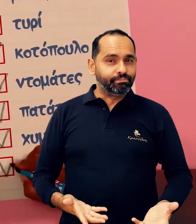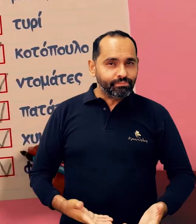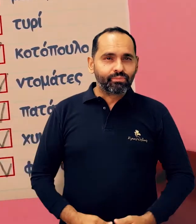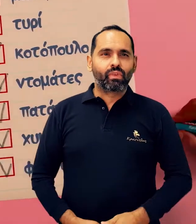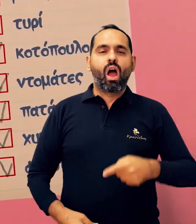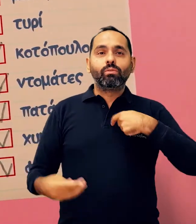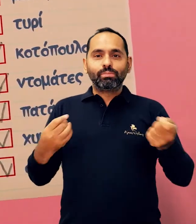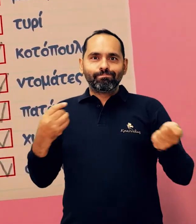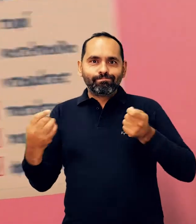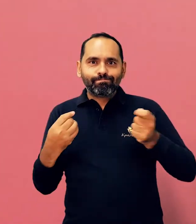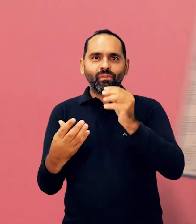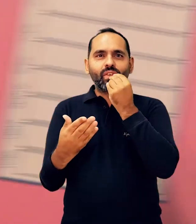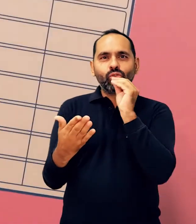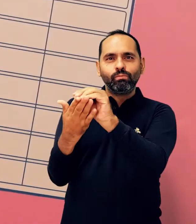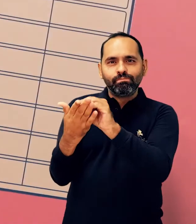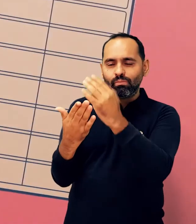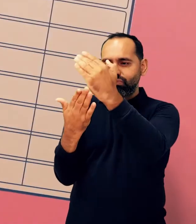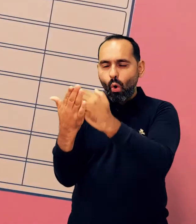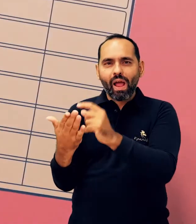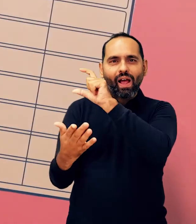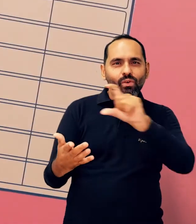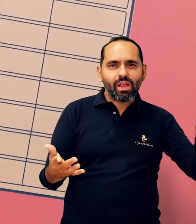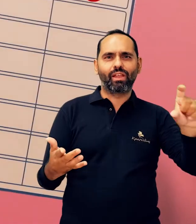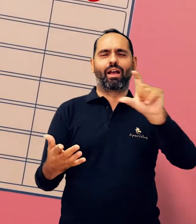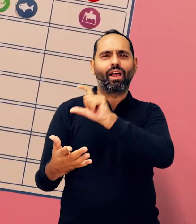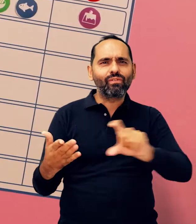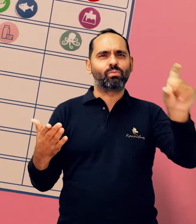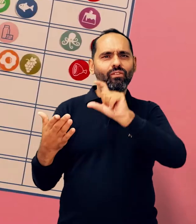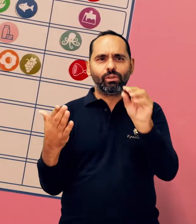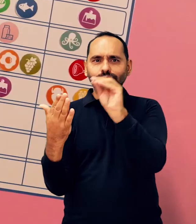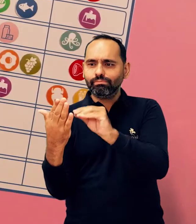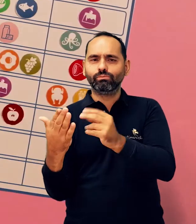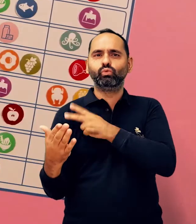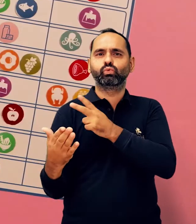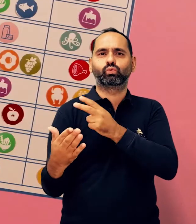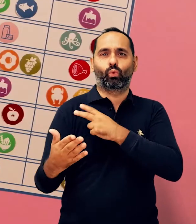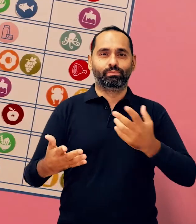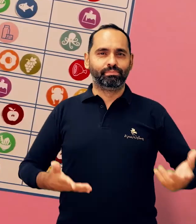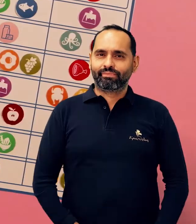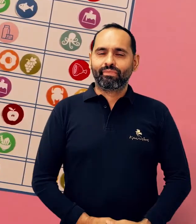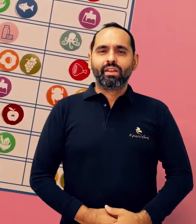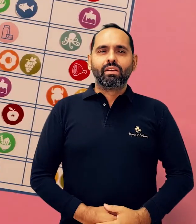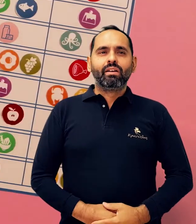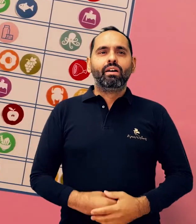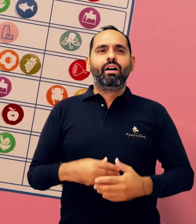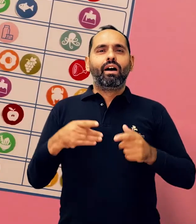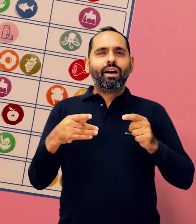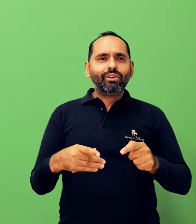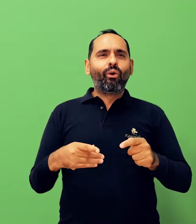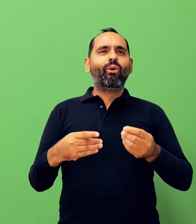έτσι τις παρορμητικές αγορές. Οργανώνουμε το φαγητό μας. Προγραμματίζουμε τα γεύματά μας σε βρωμαδιαία βάση.